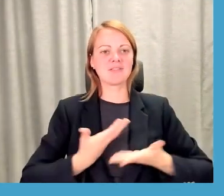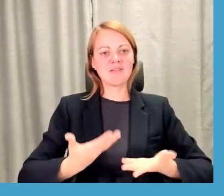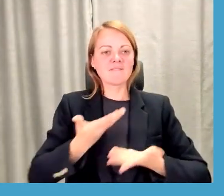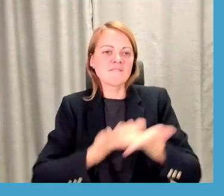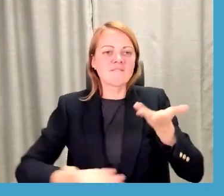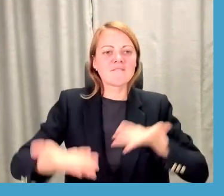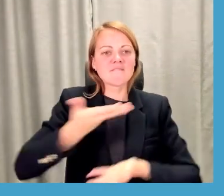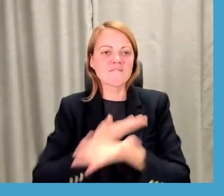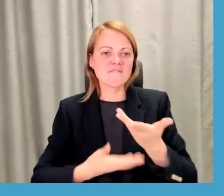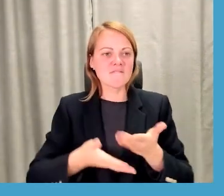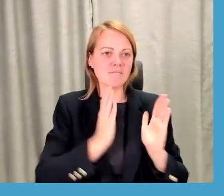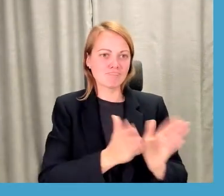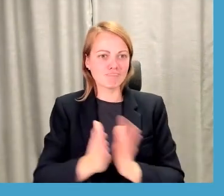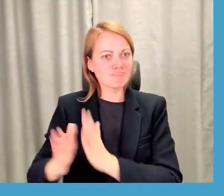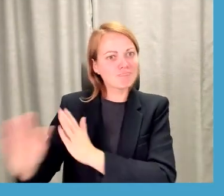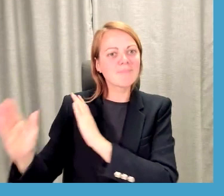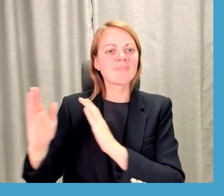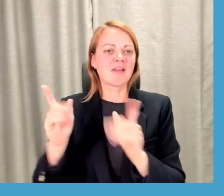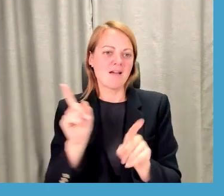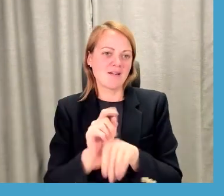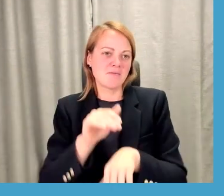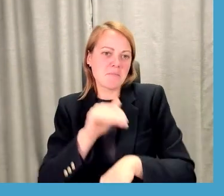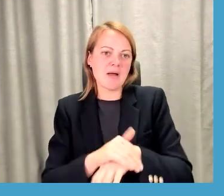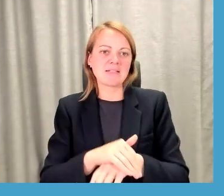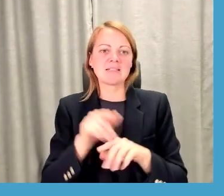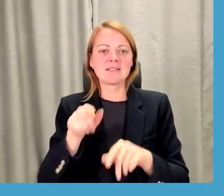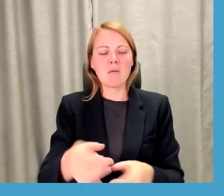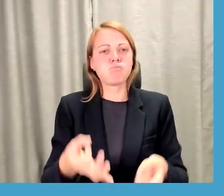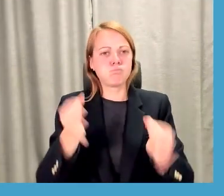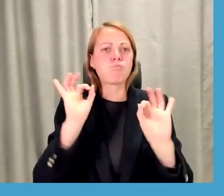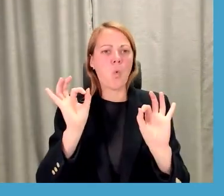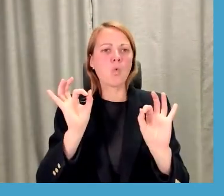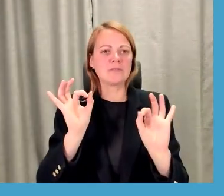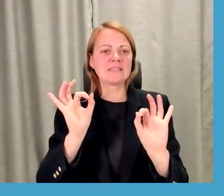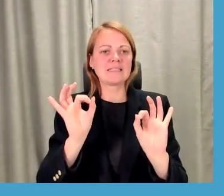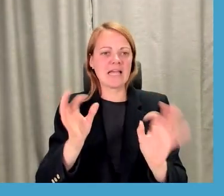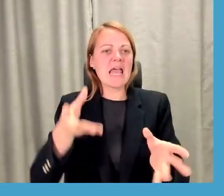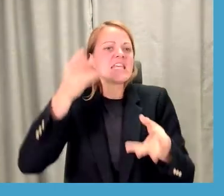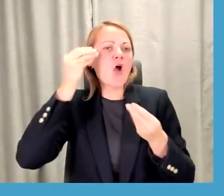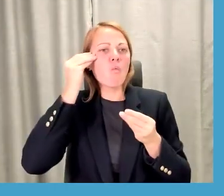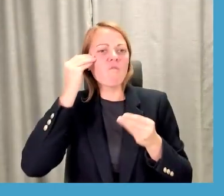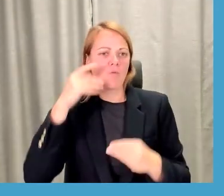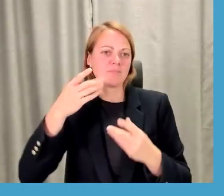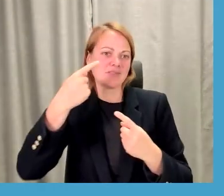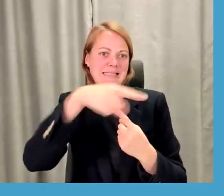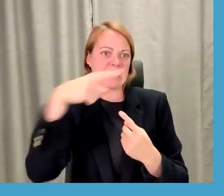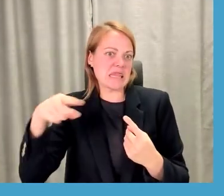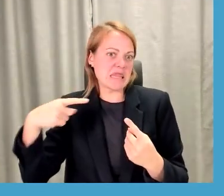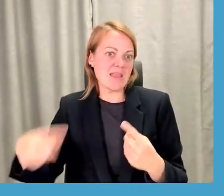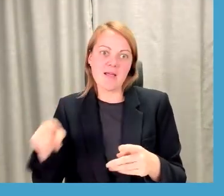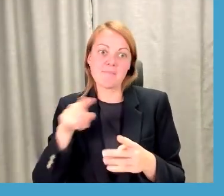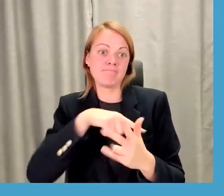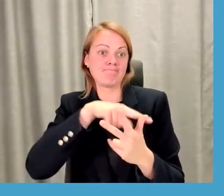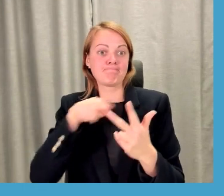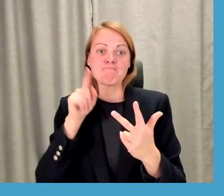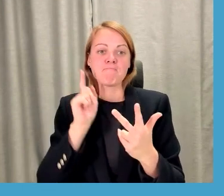dinamiskāku un patiesībā arī ir diezgan būtisks ieguvums arī visiem citiem, tā kā šīs ir